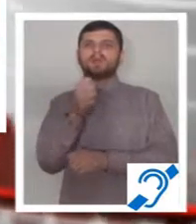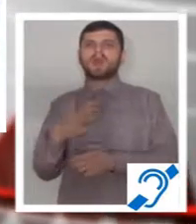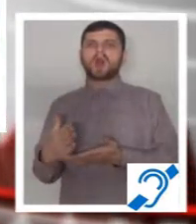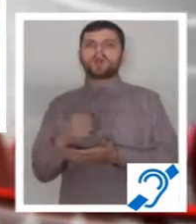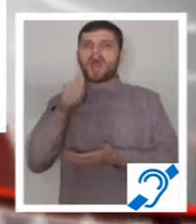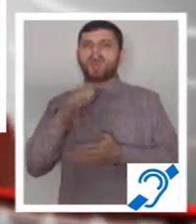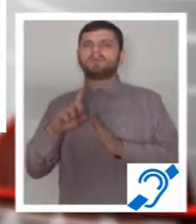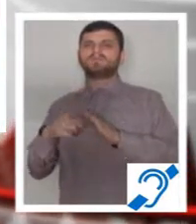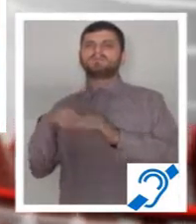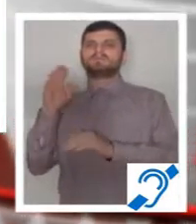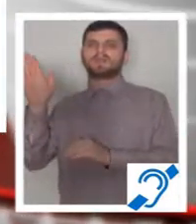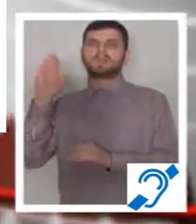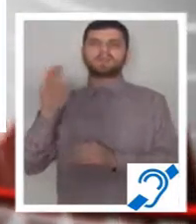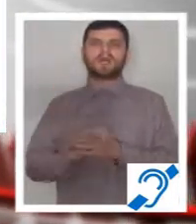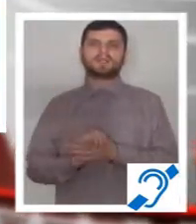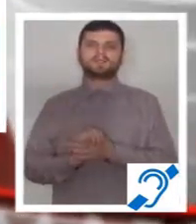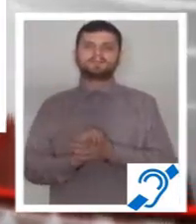câțiva kilometri distanță.